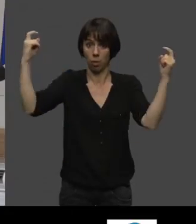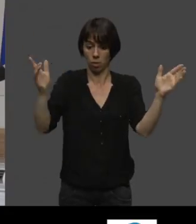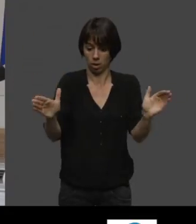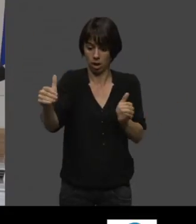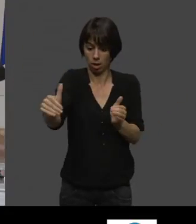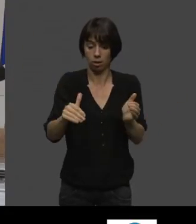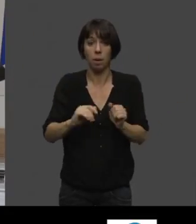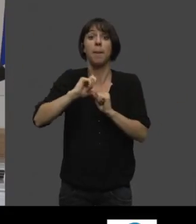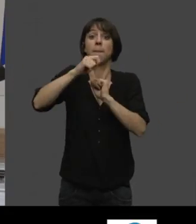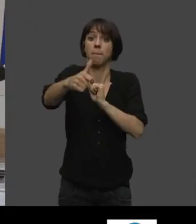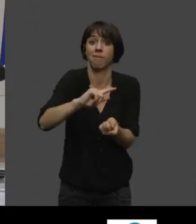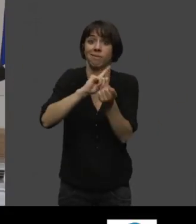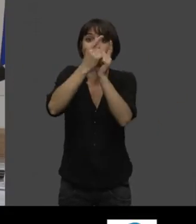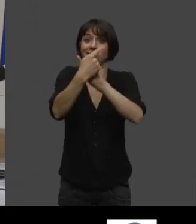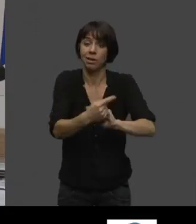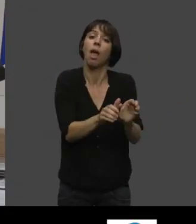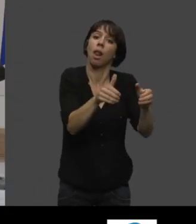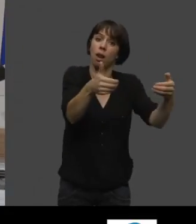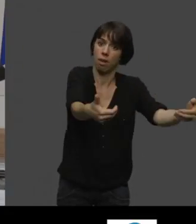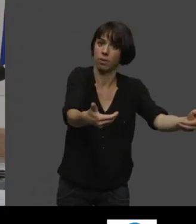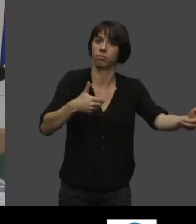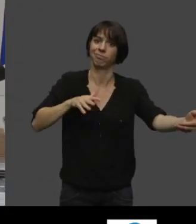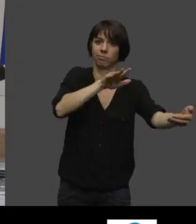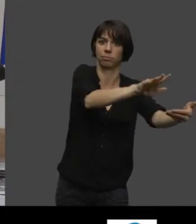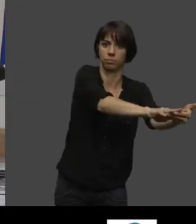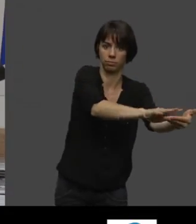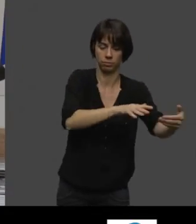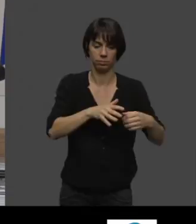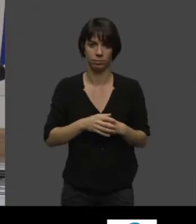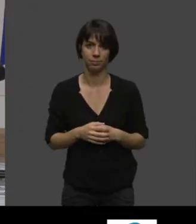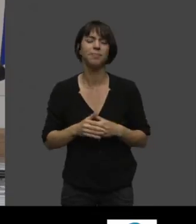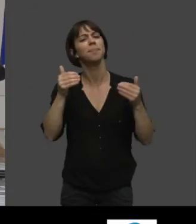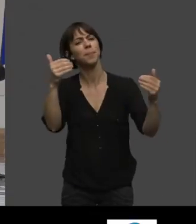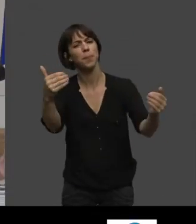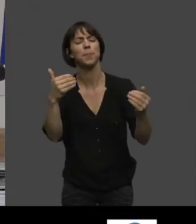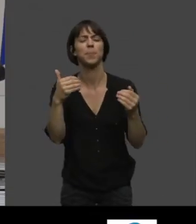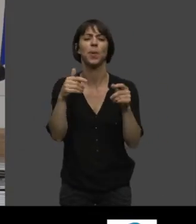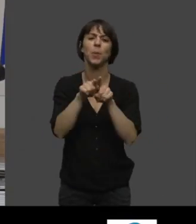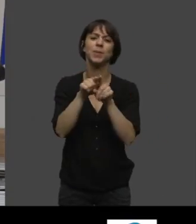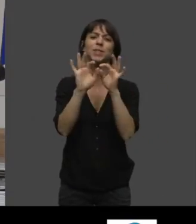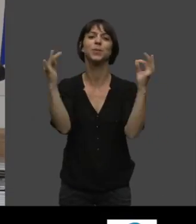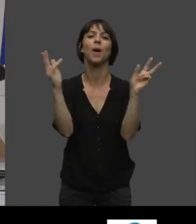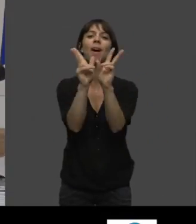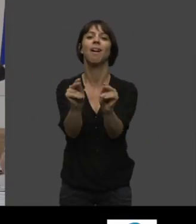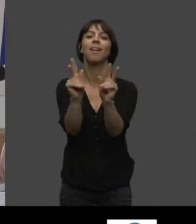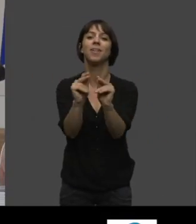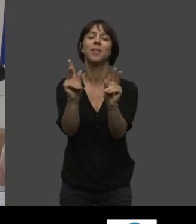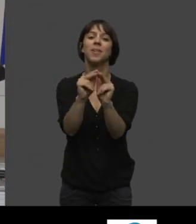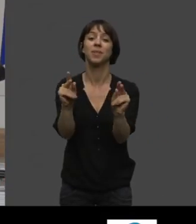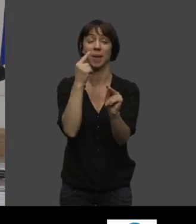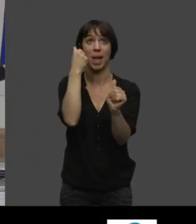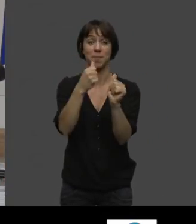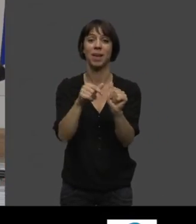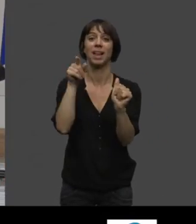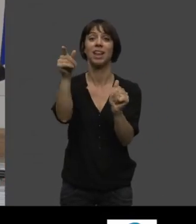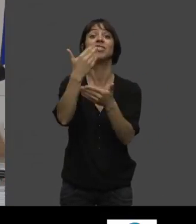construction de ce livre. Mais je vais vous raconter quand même le premier rendez-vous au